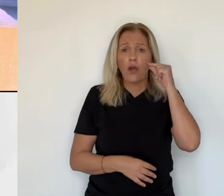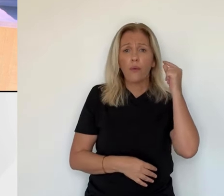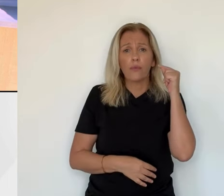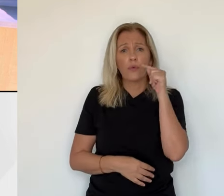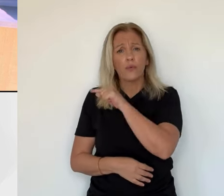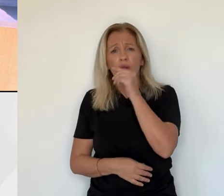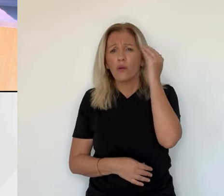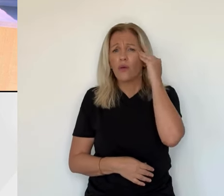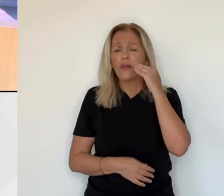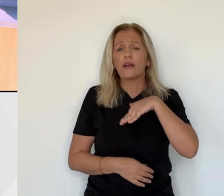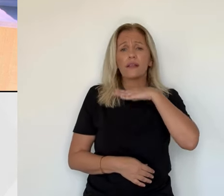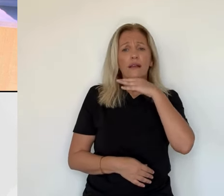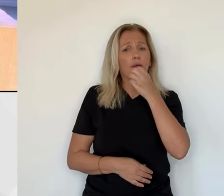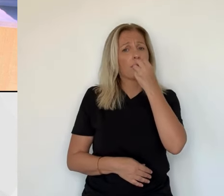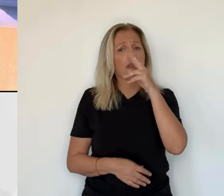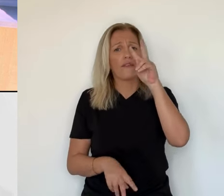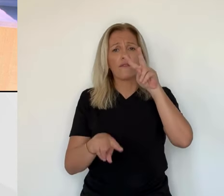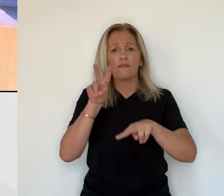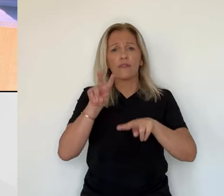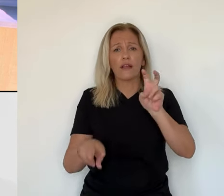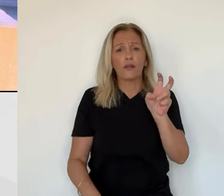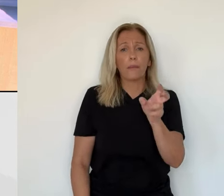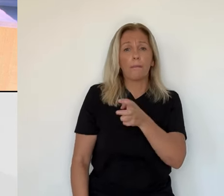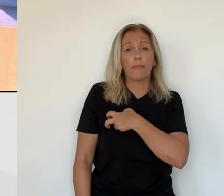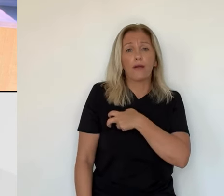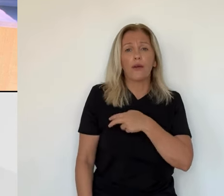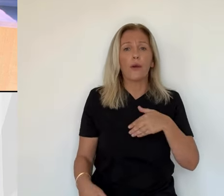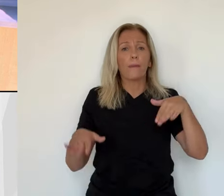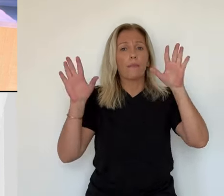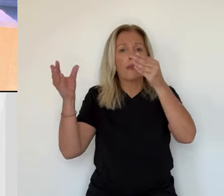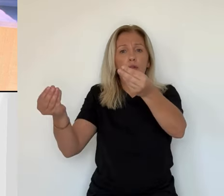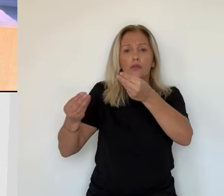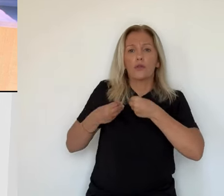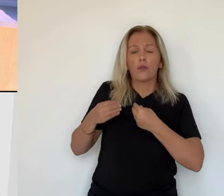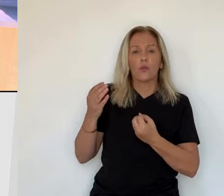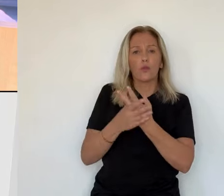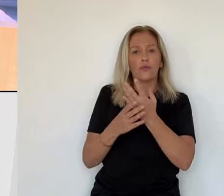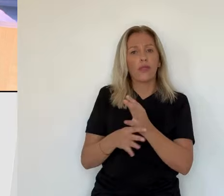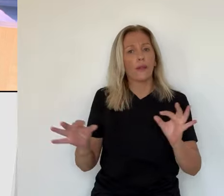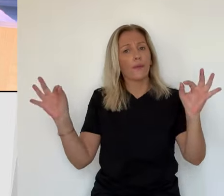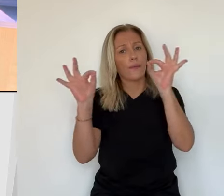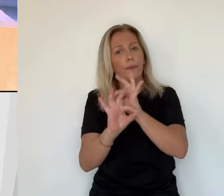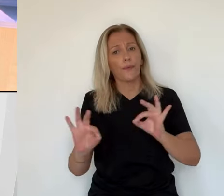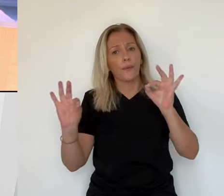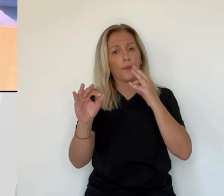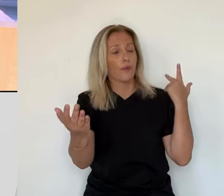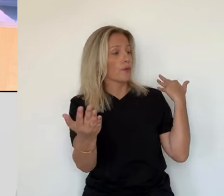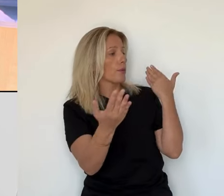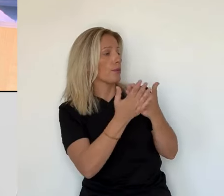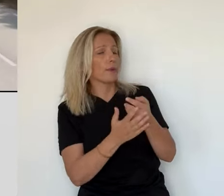s'est plus manifesté depuis près de 48 heures. Sur place, on retrouve Clément Tronchon avec Yann Richard.